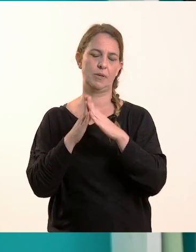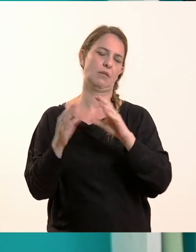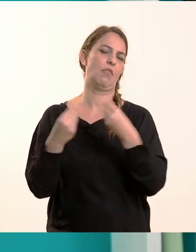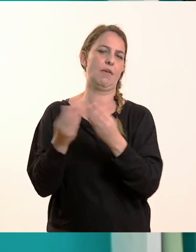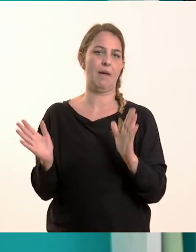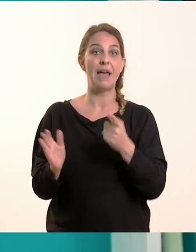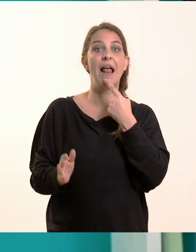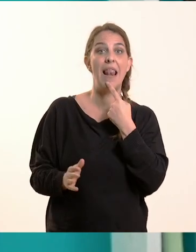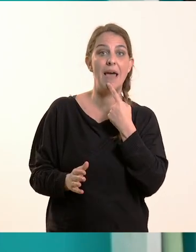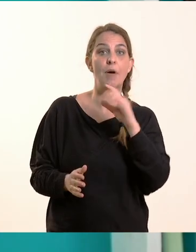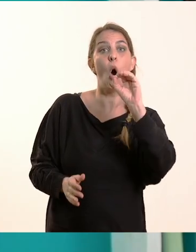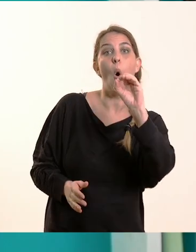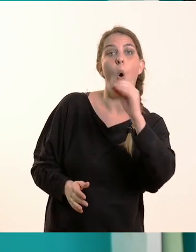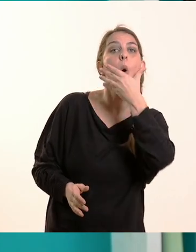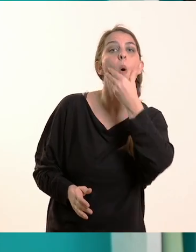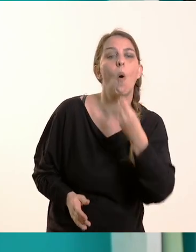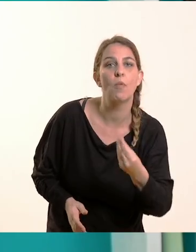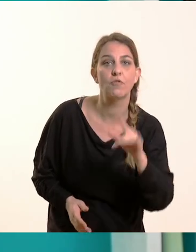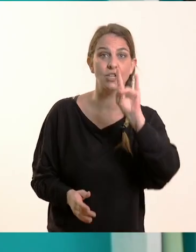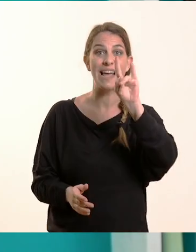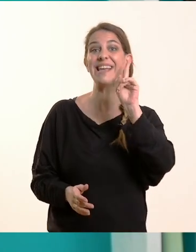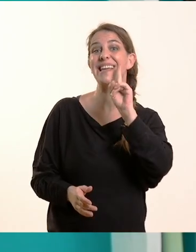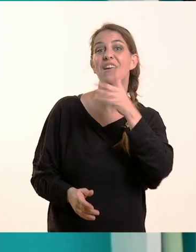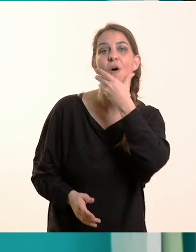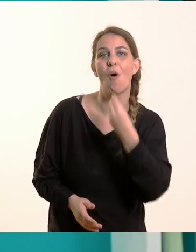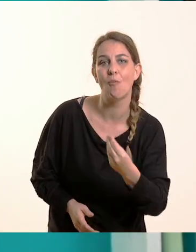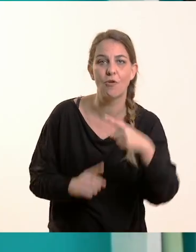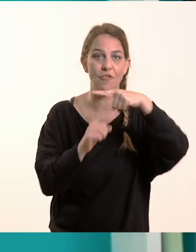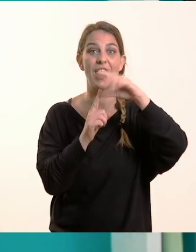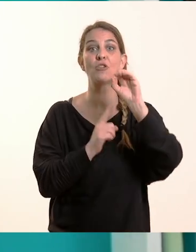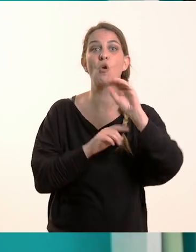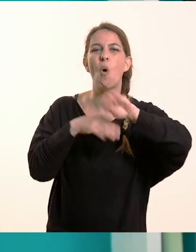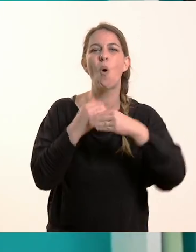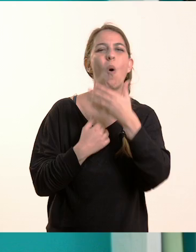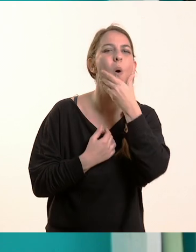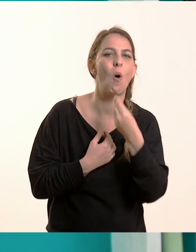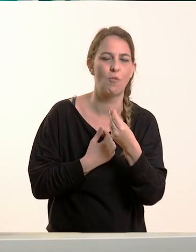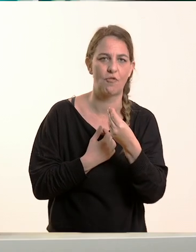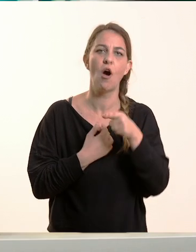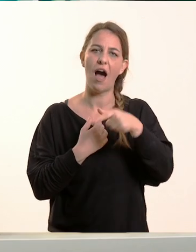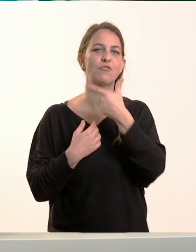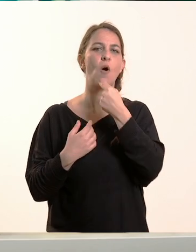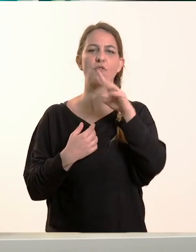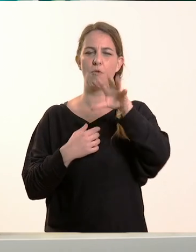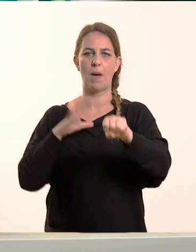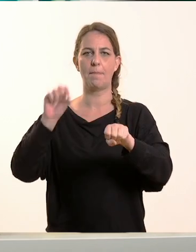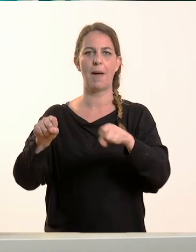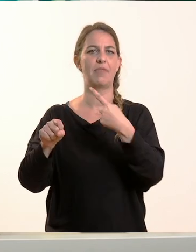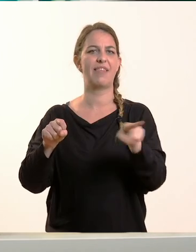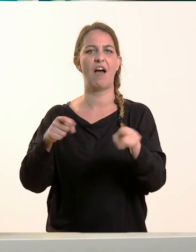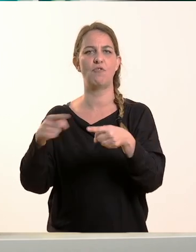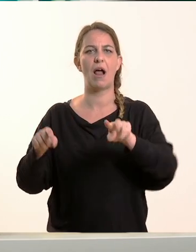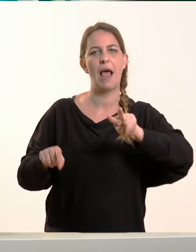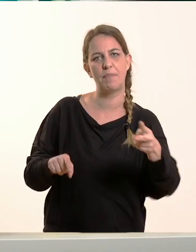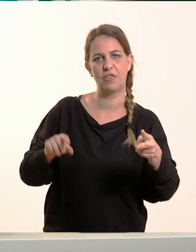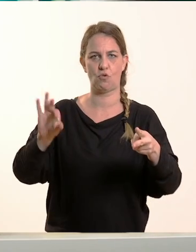όμορφο, είναι επίθετο. Είναι ένας εύκολος τρόπος για να μπορούμε να τα ξεχωρίζουμε, τώρα που είμαστε ακόμα μικροί. Και